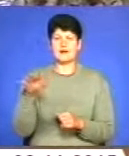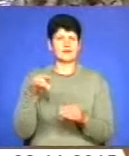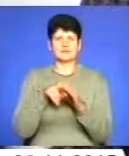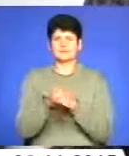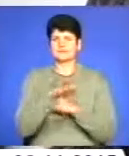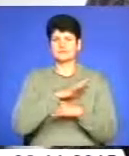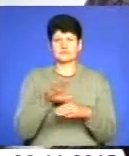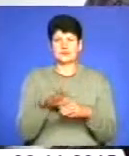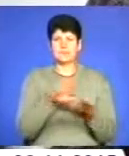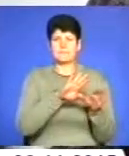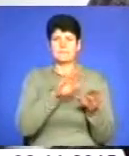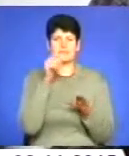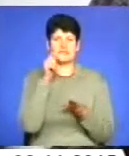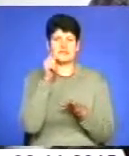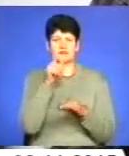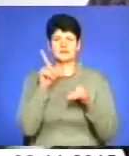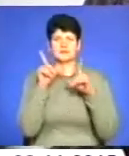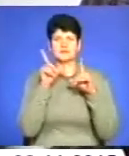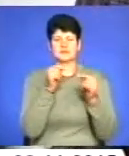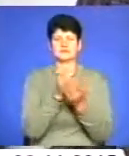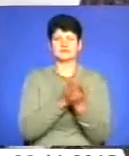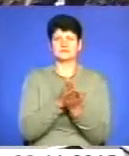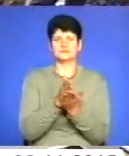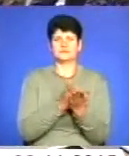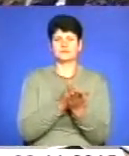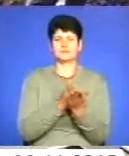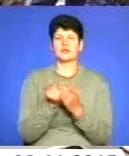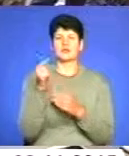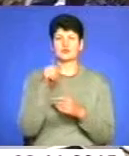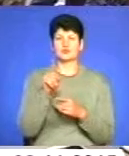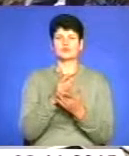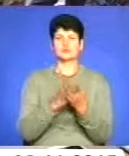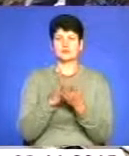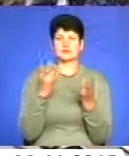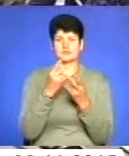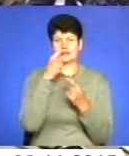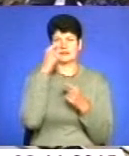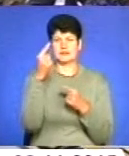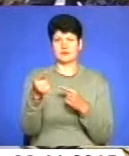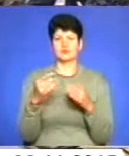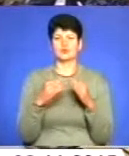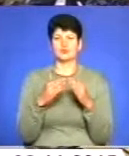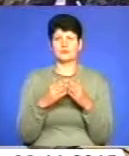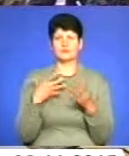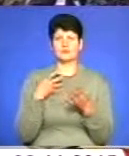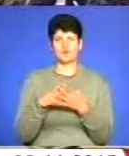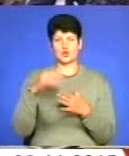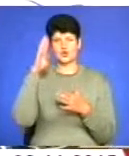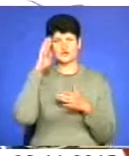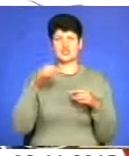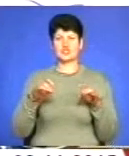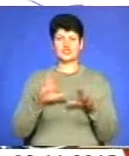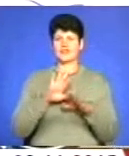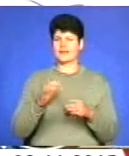втікав, тож уже післязавтра він відправиться на службу. Попри те, що служити доведеться далеко від дому, про своє чоловіче рішення